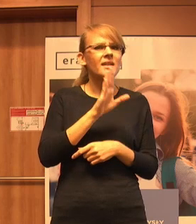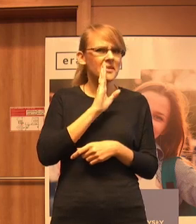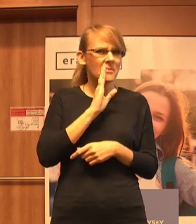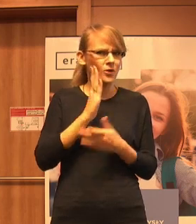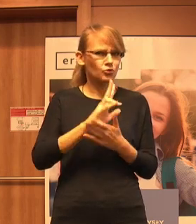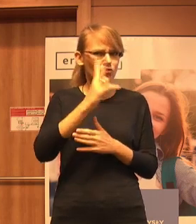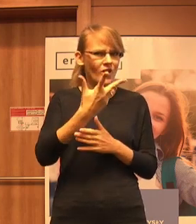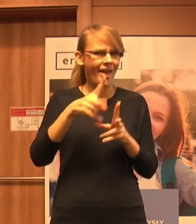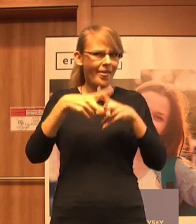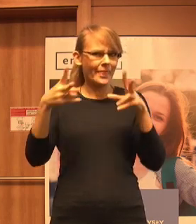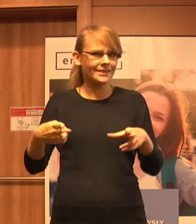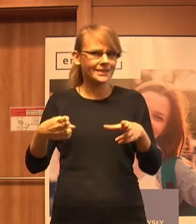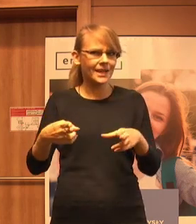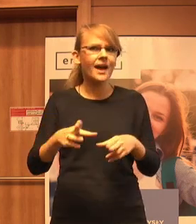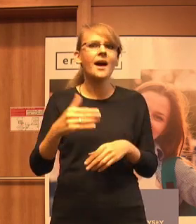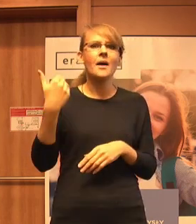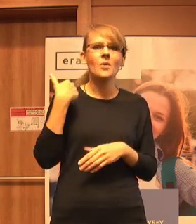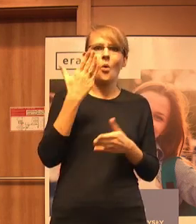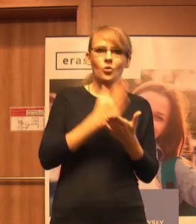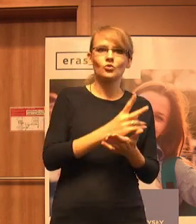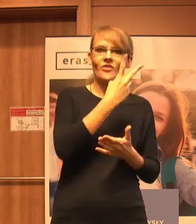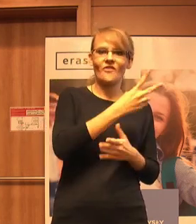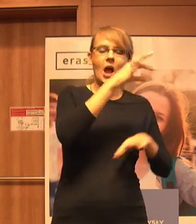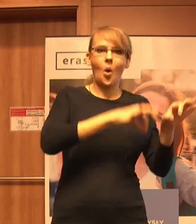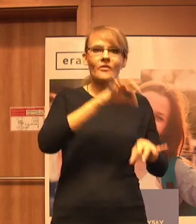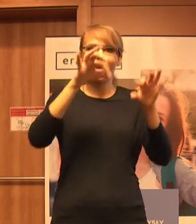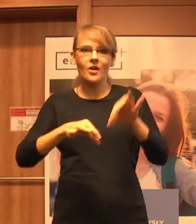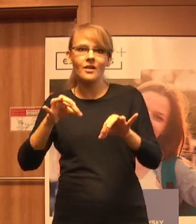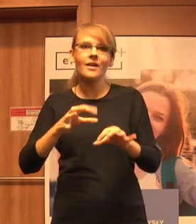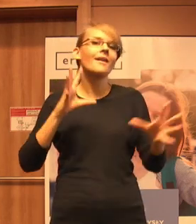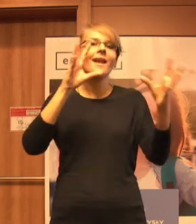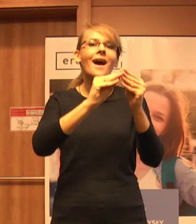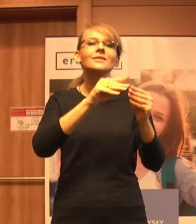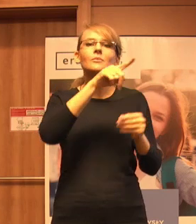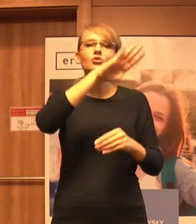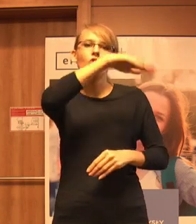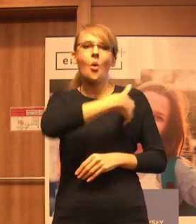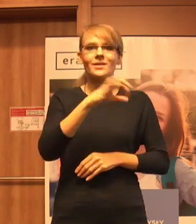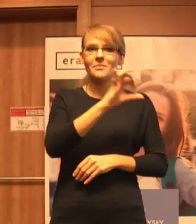chyba trzecia edycja, już odbyliśmy dwie takie konferencje ze szkołami specjalnymi,